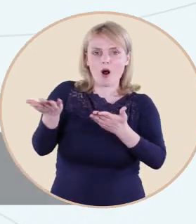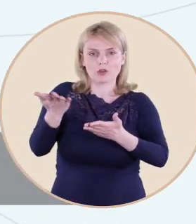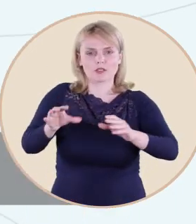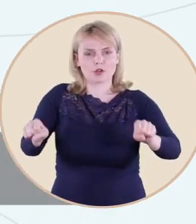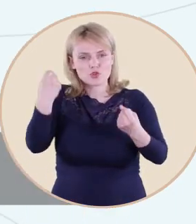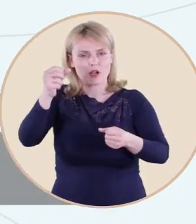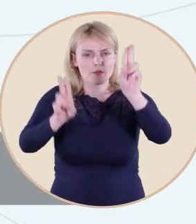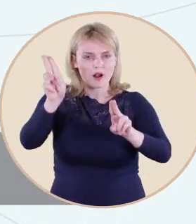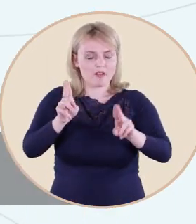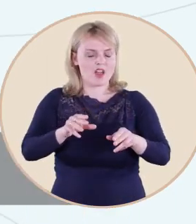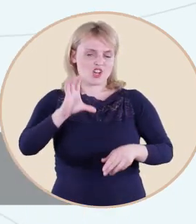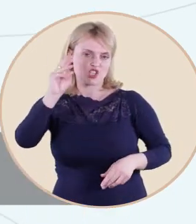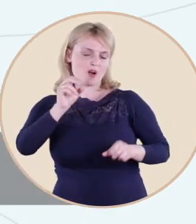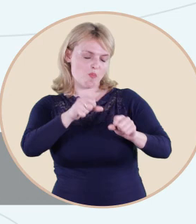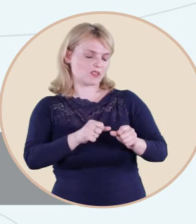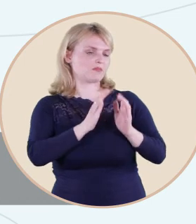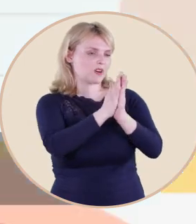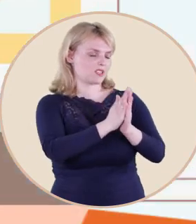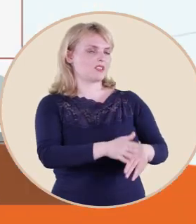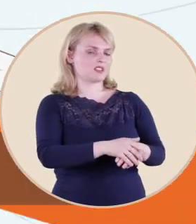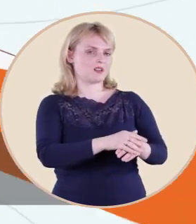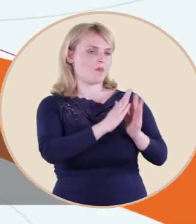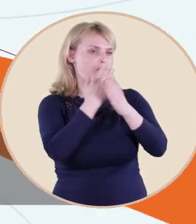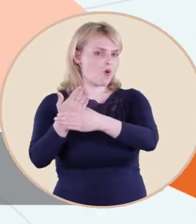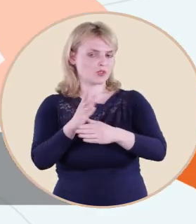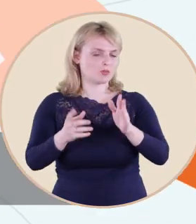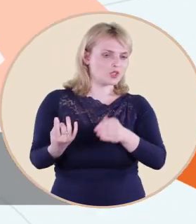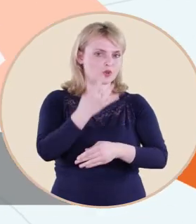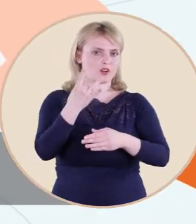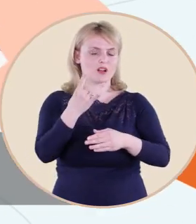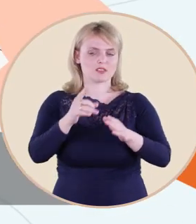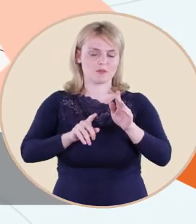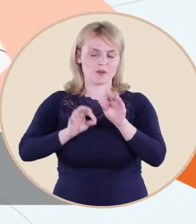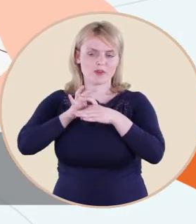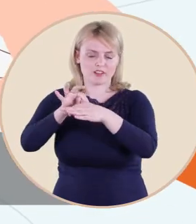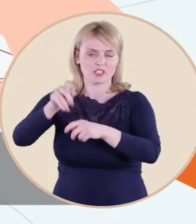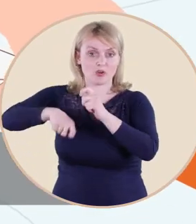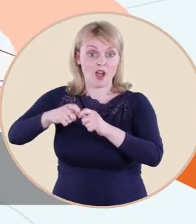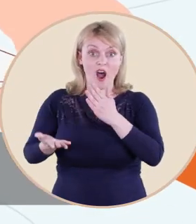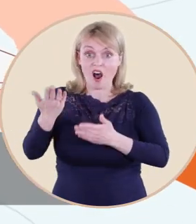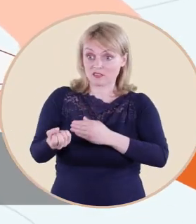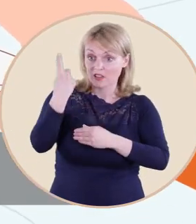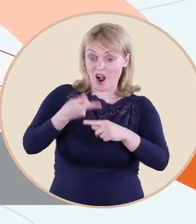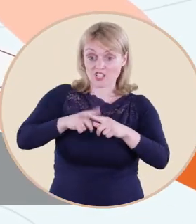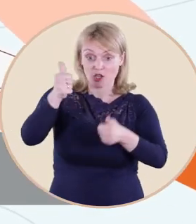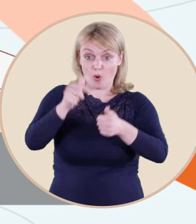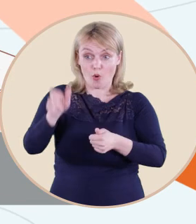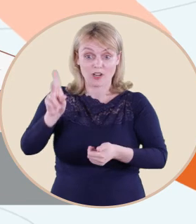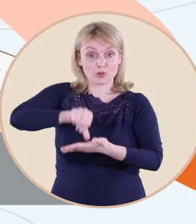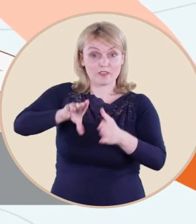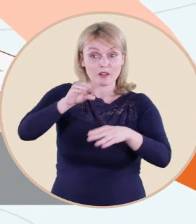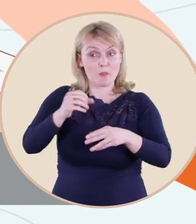adresa instituțiilor abilitate pentru a face un control. Iar dacă se constată că acel concurent electoral a primit sau a utilizat